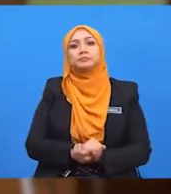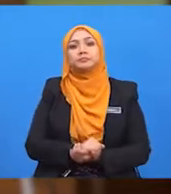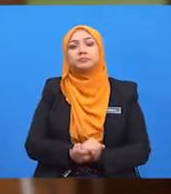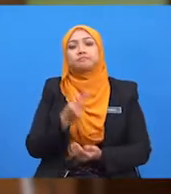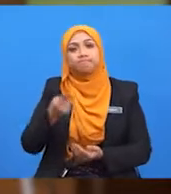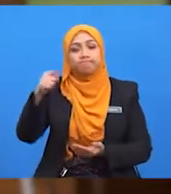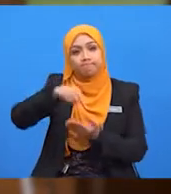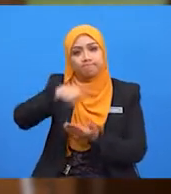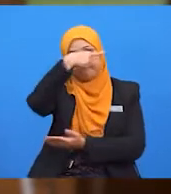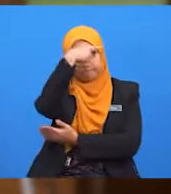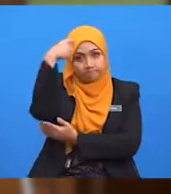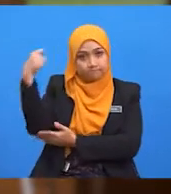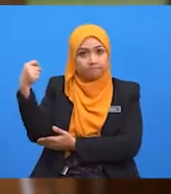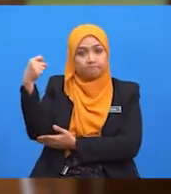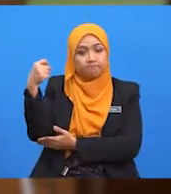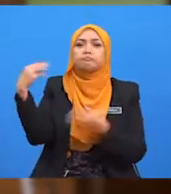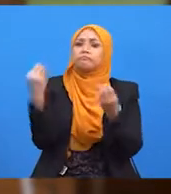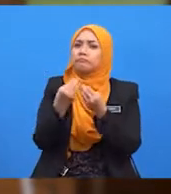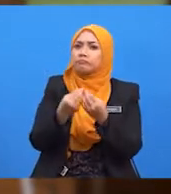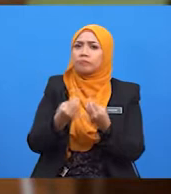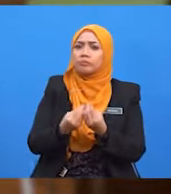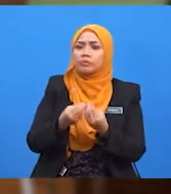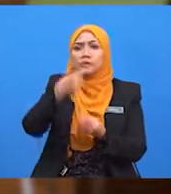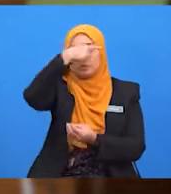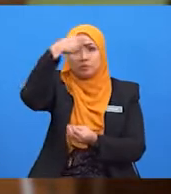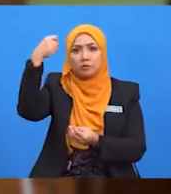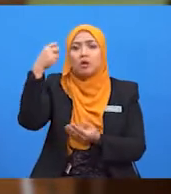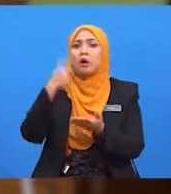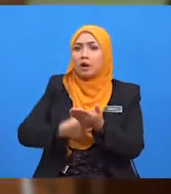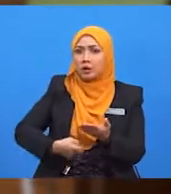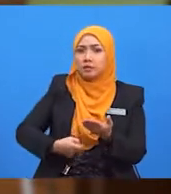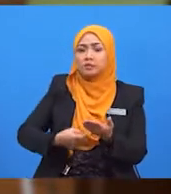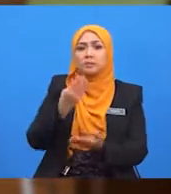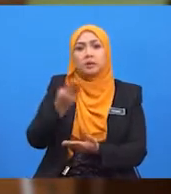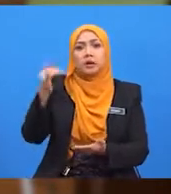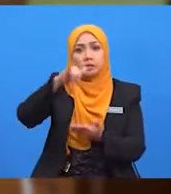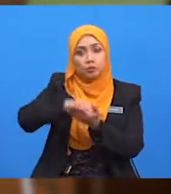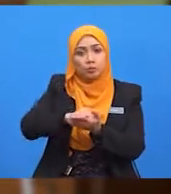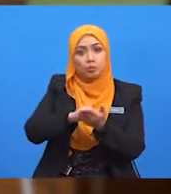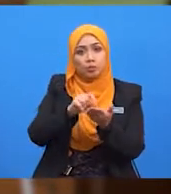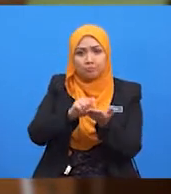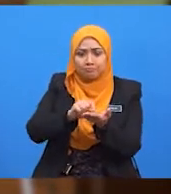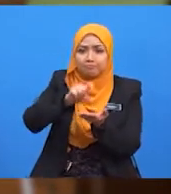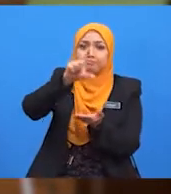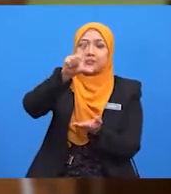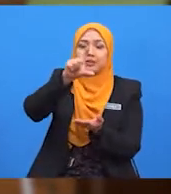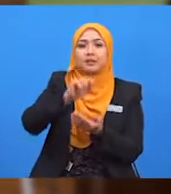Hal ini kerana tarif menyebabkan harga barang tersebut meningkat.